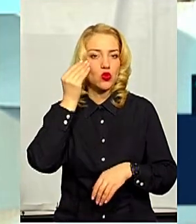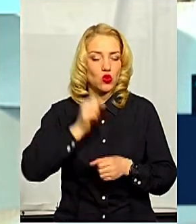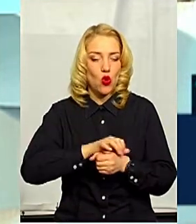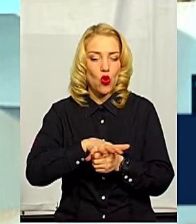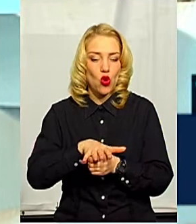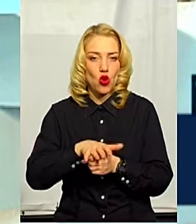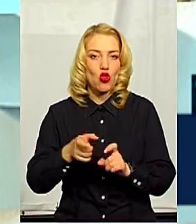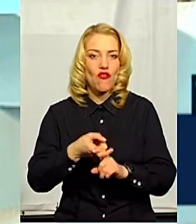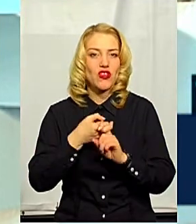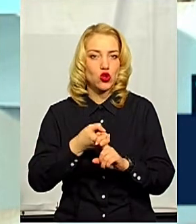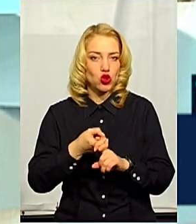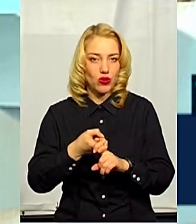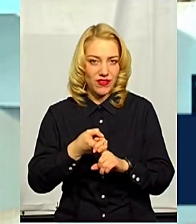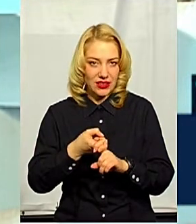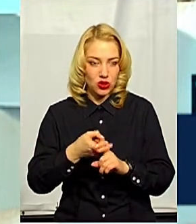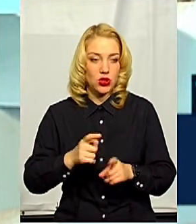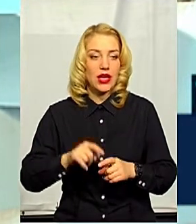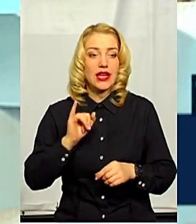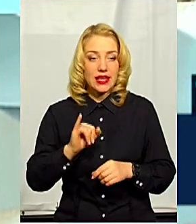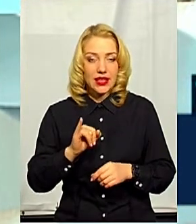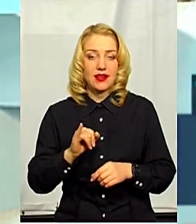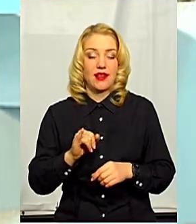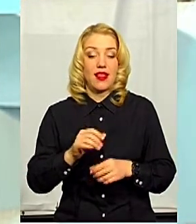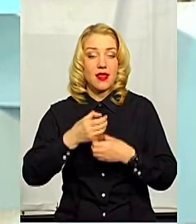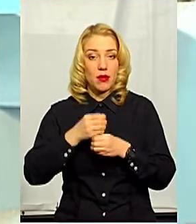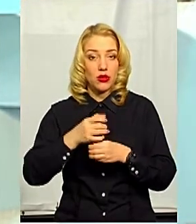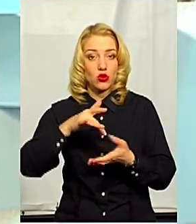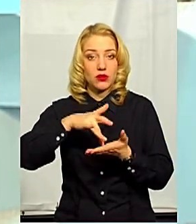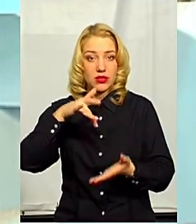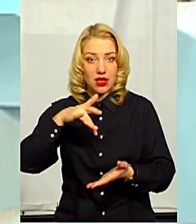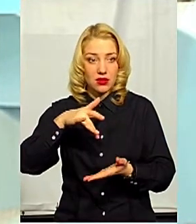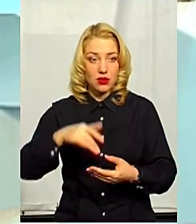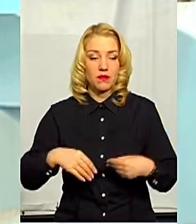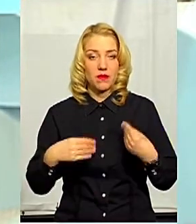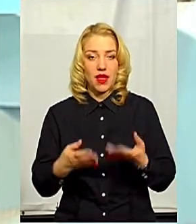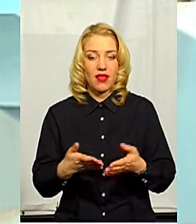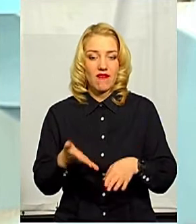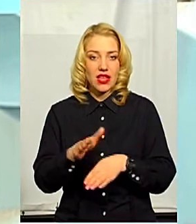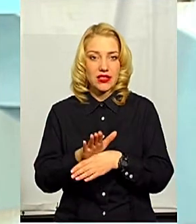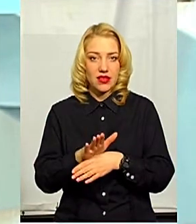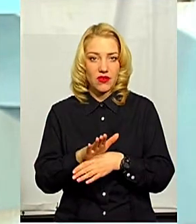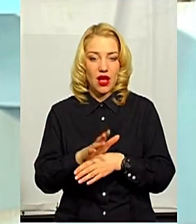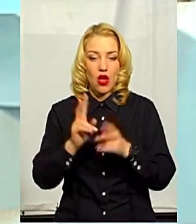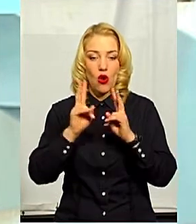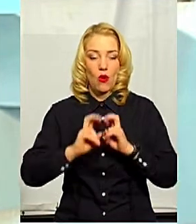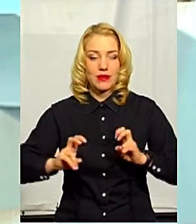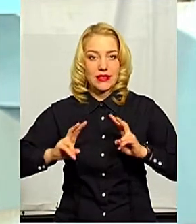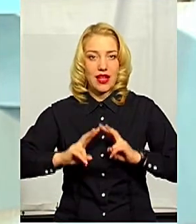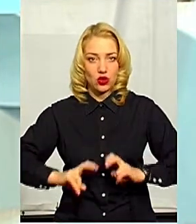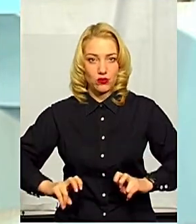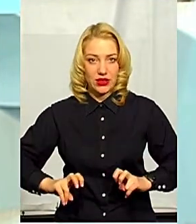І лабораторним центром дана вказівка обстежувати